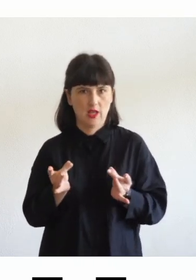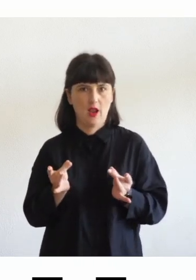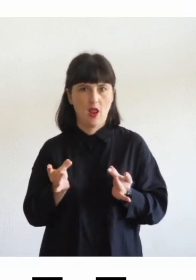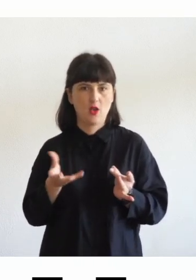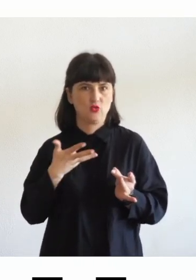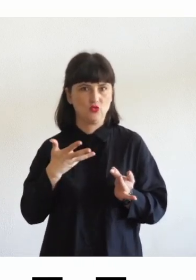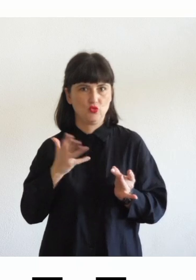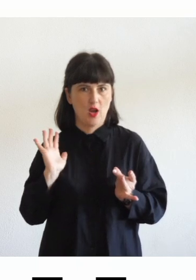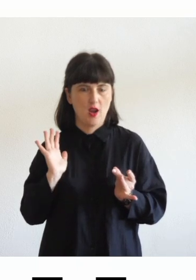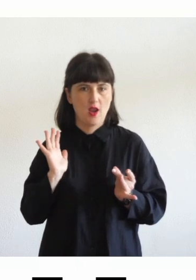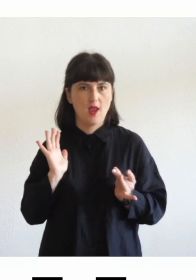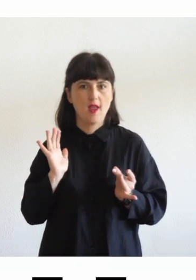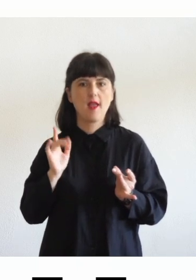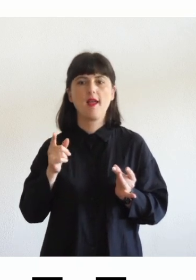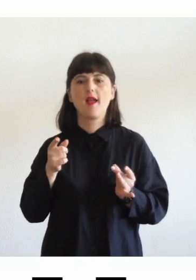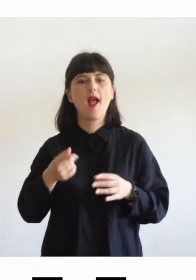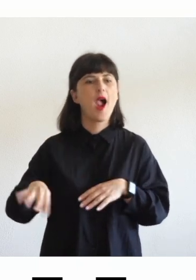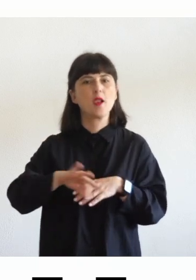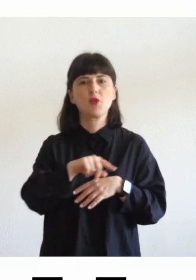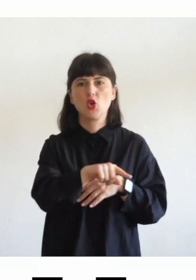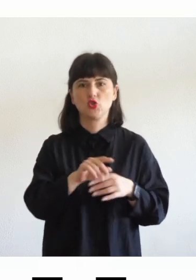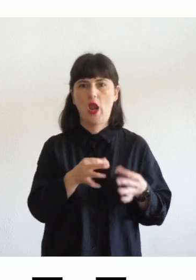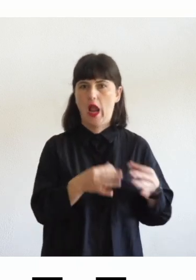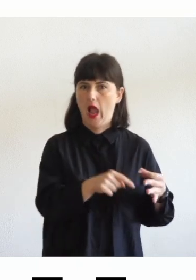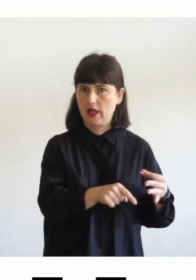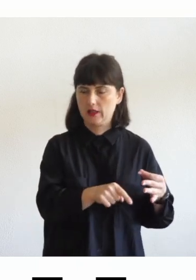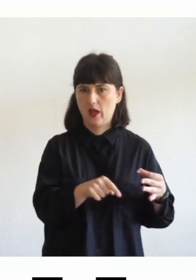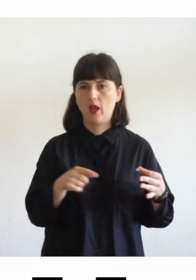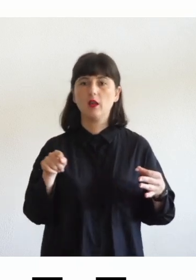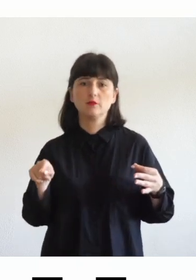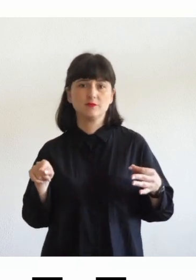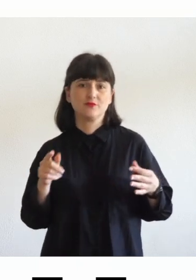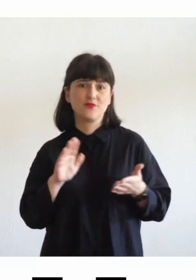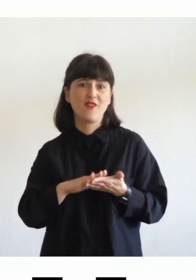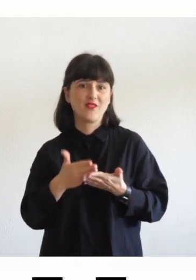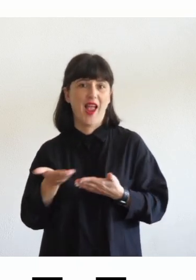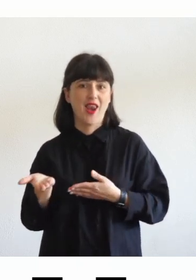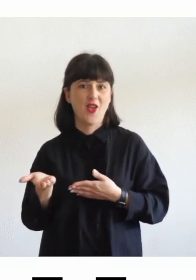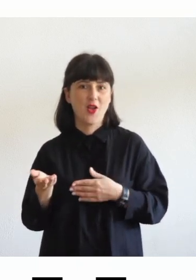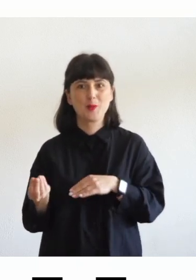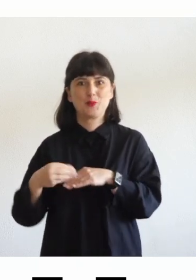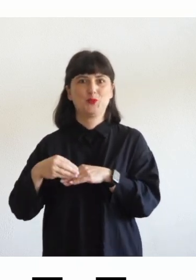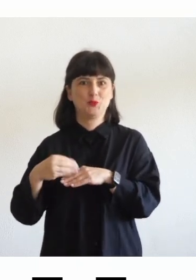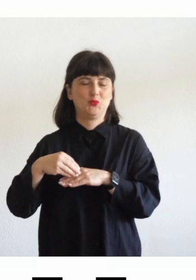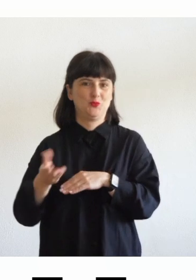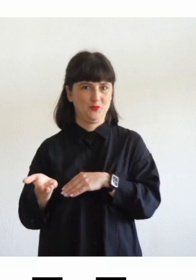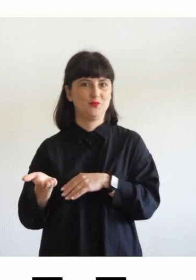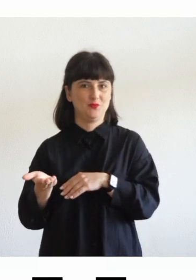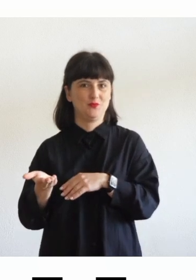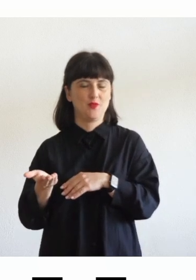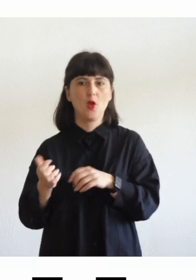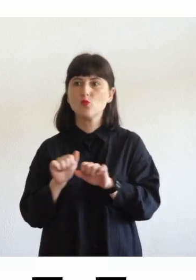che sostituisce un libro cartaceo il valore aggiunto forse è proprio questo no? cioè l'elemento